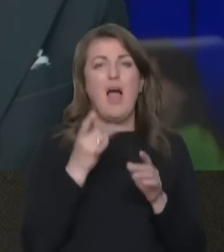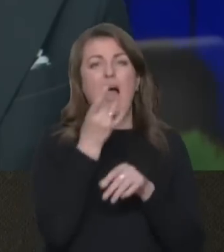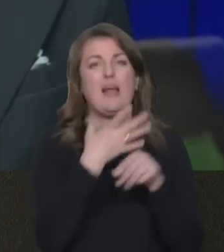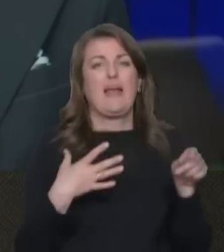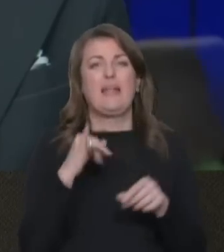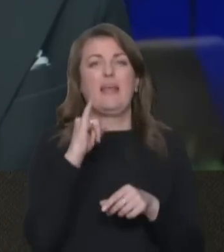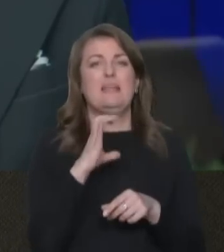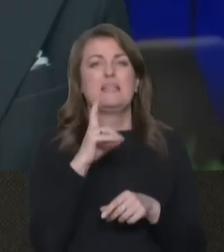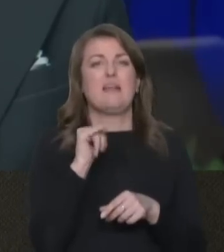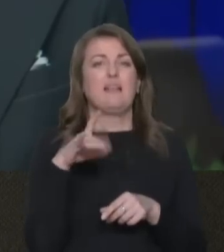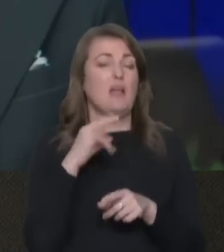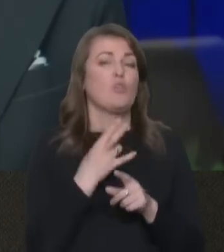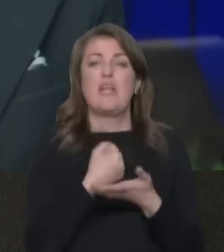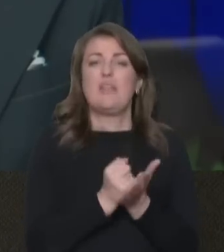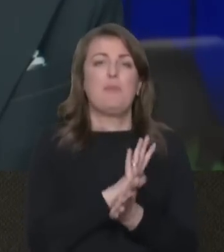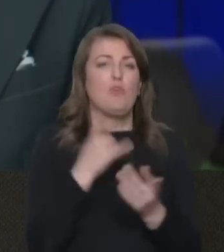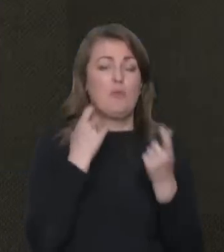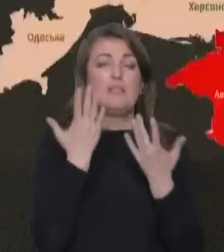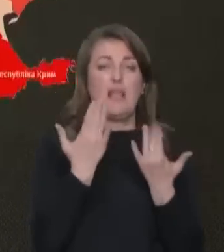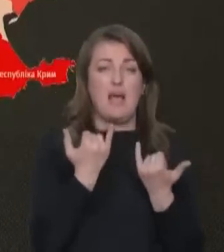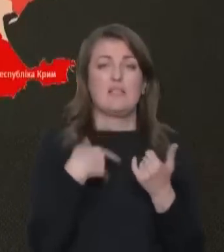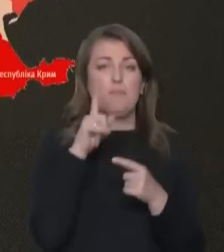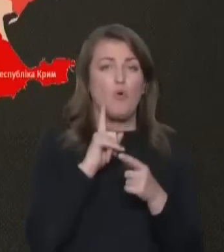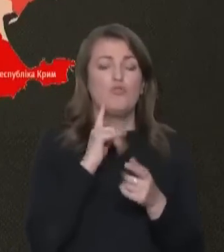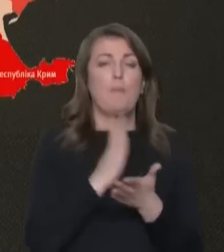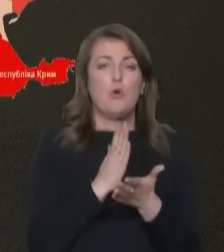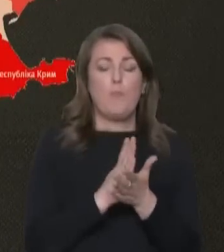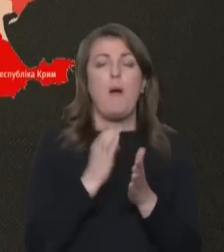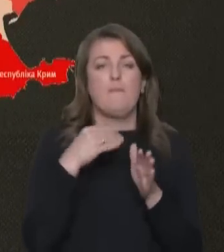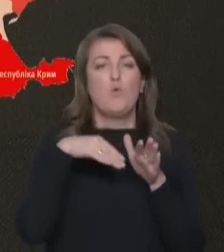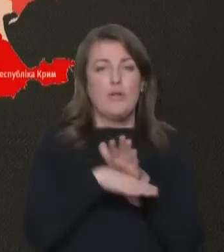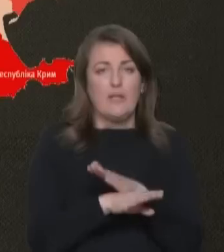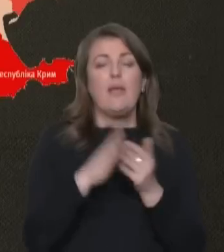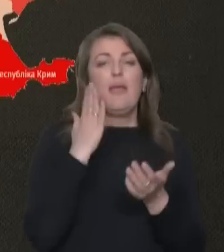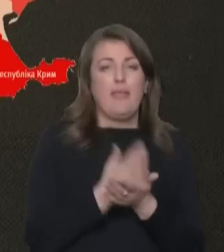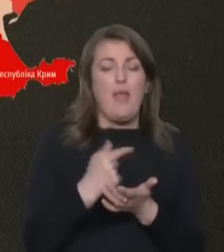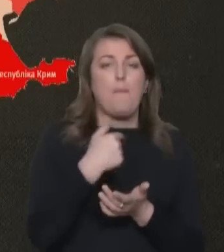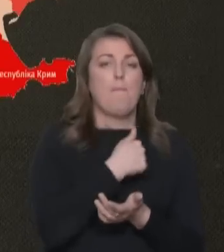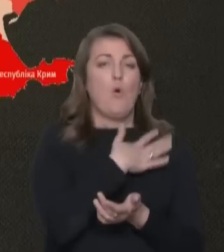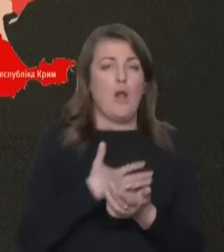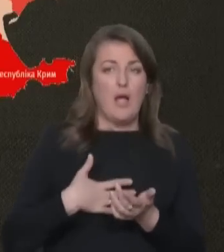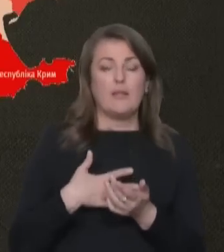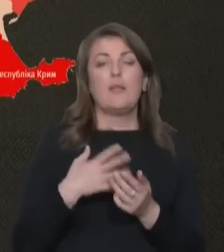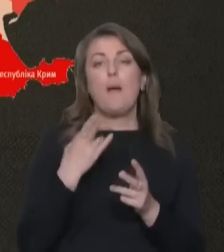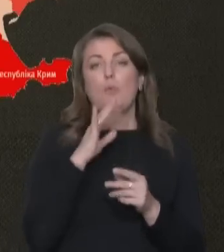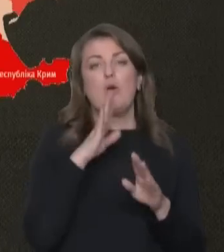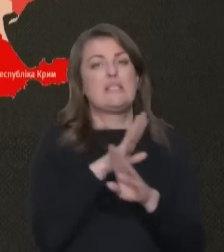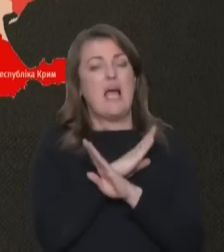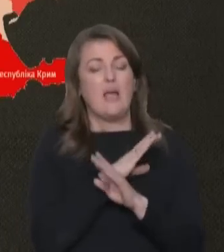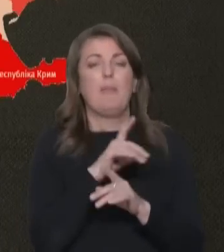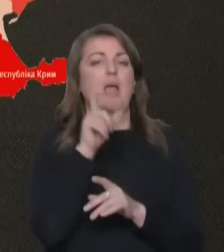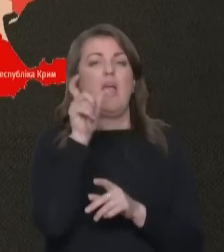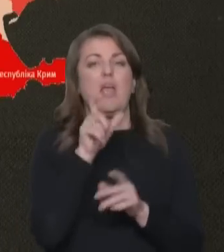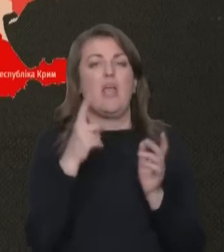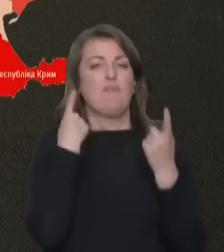але це не підтверджена інформація. Зараз ми поки що перебуваємо в окриті, є поранені. Про загиблих інформацій